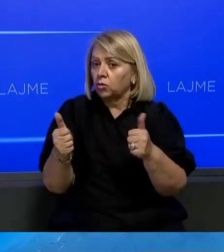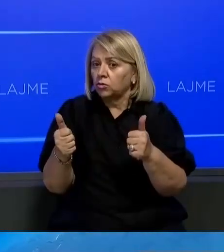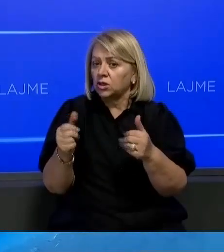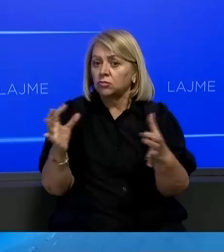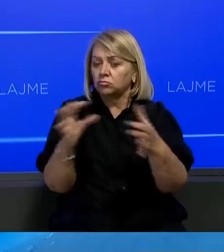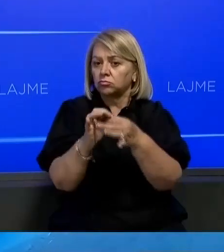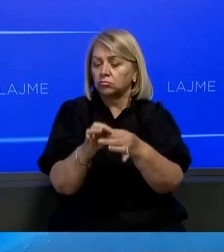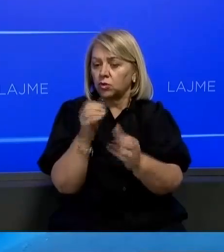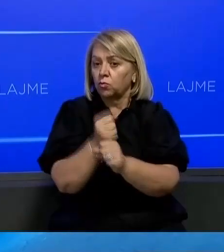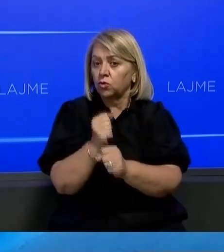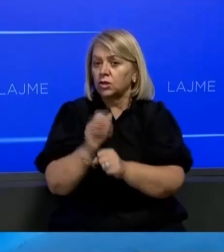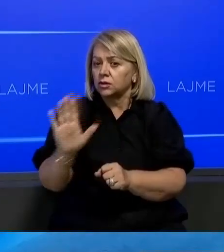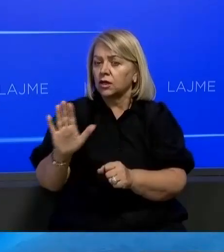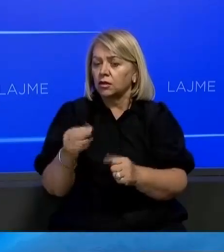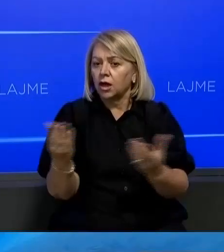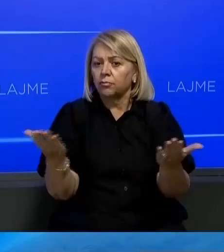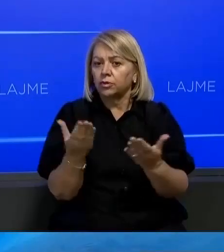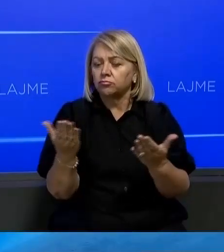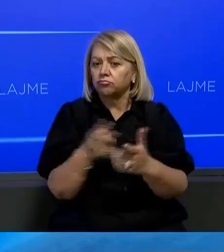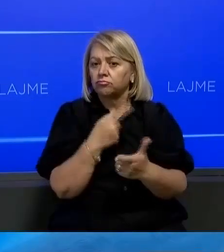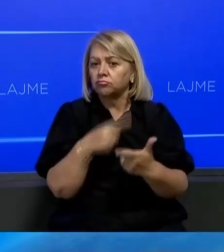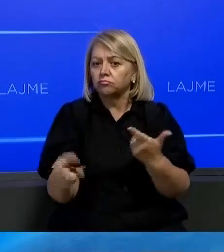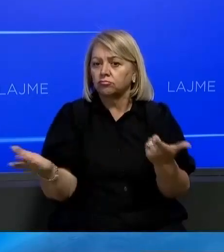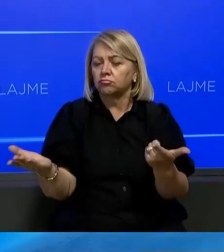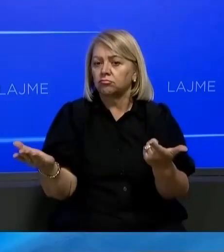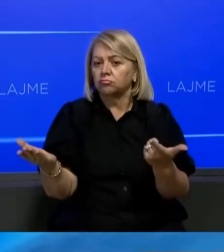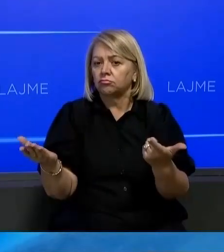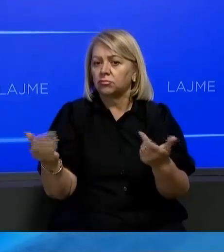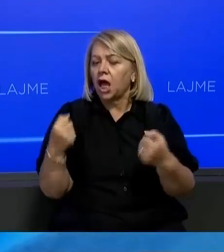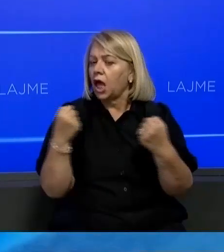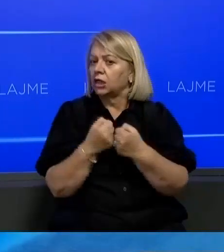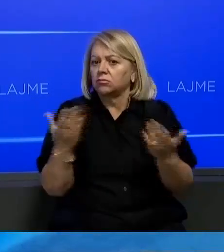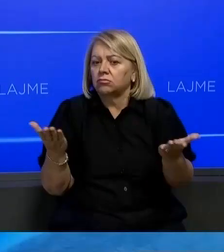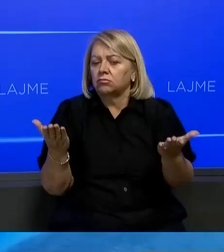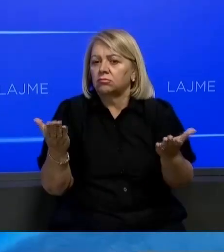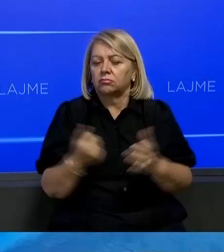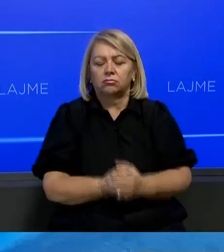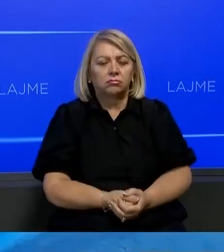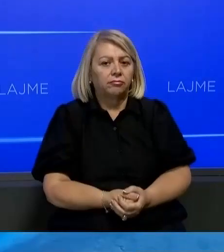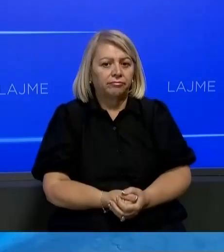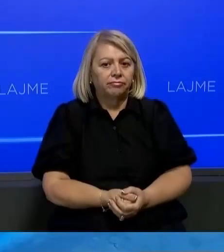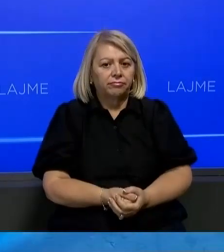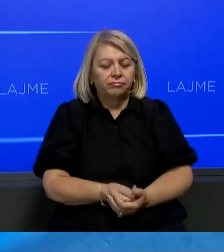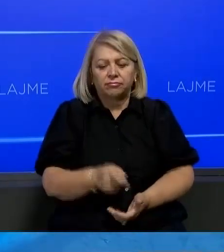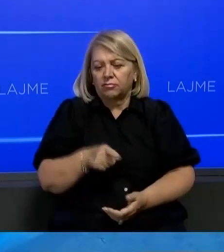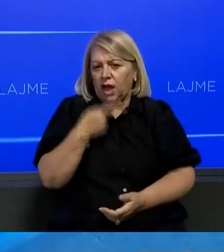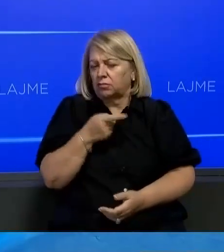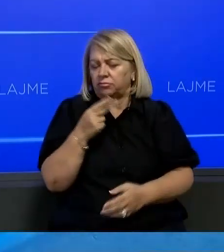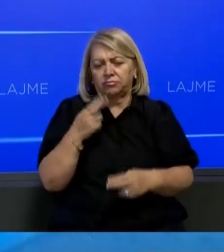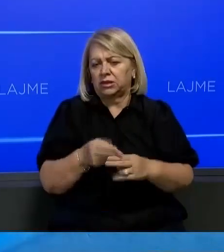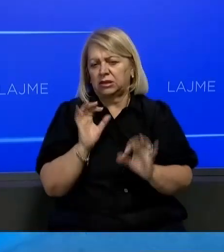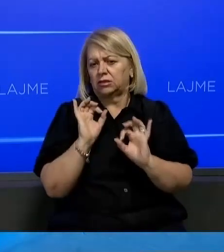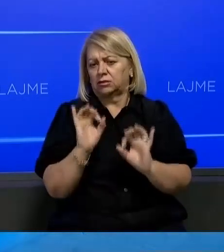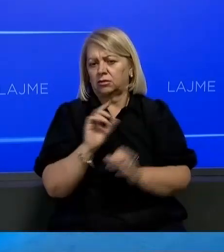kjo e ndërljithur me punën e saj, apo mbase mund të jetë aksidentale? Nuk mund të lëshomi saj për këtë motive,